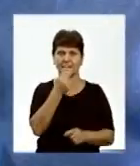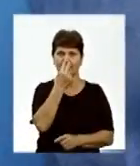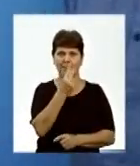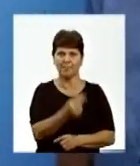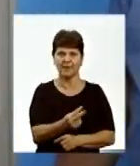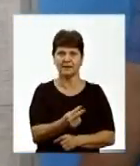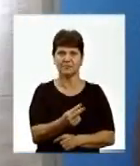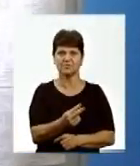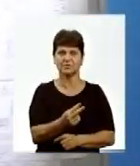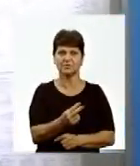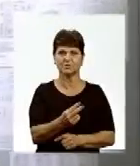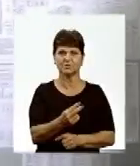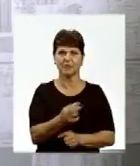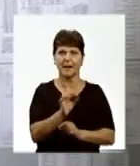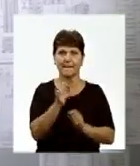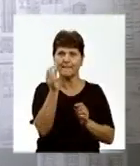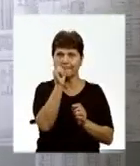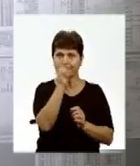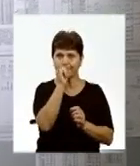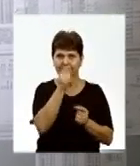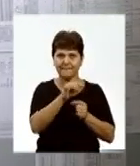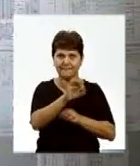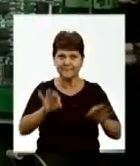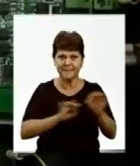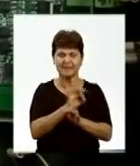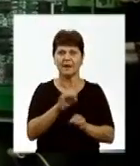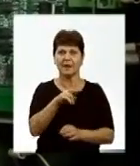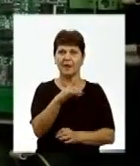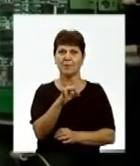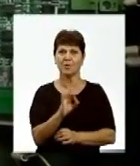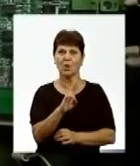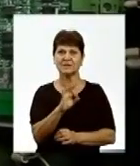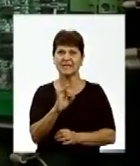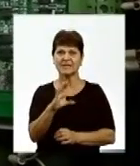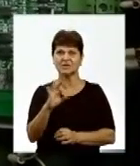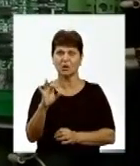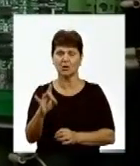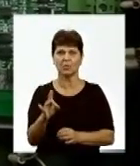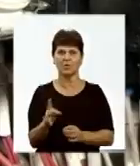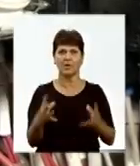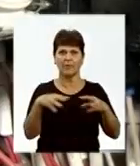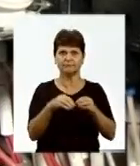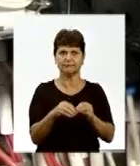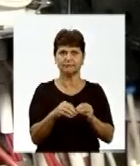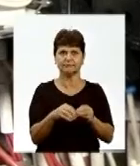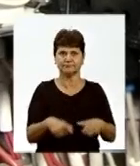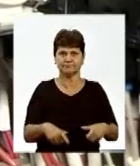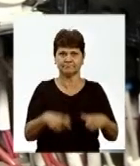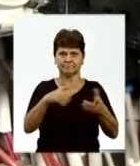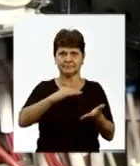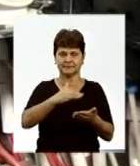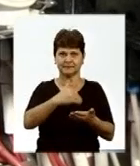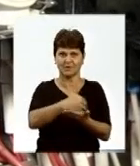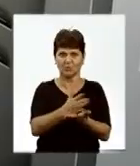мікросхемах, мікропроцесорах, нові, акуратно, компактні станції, яка